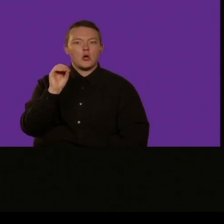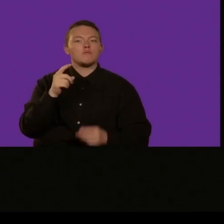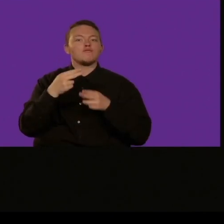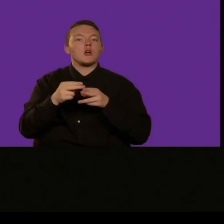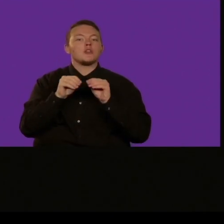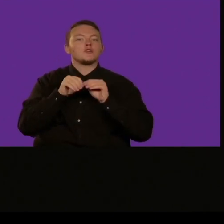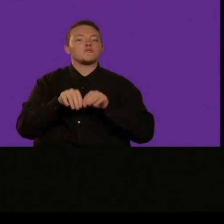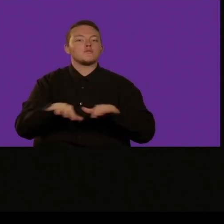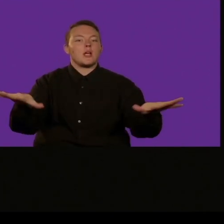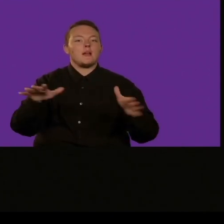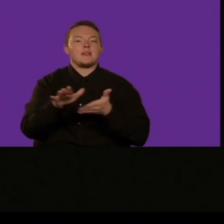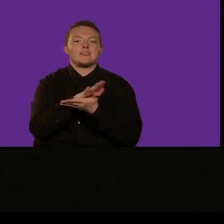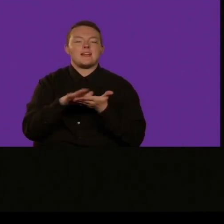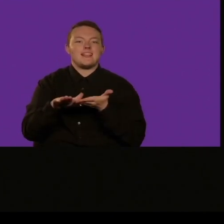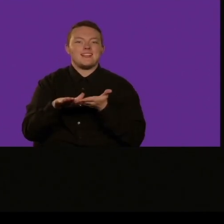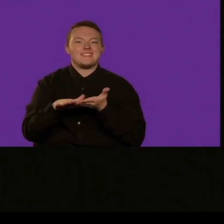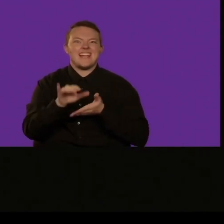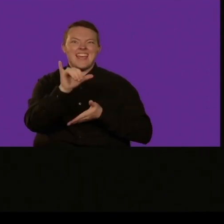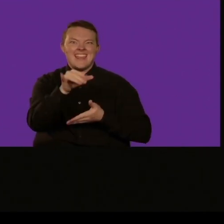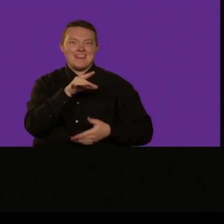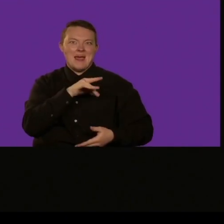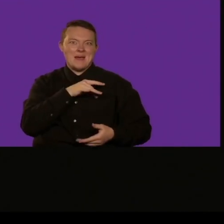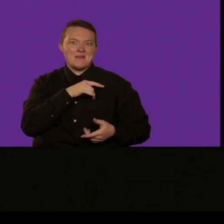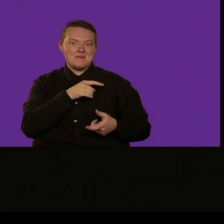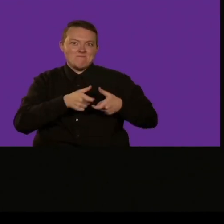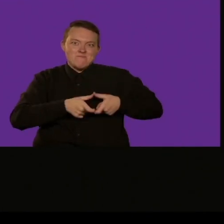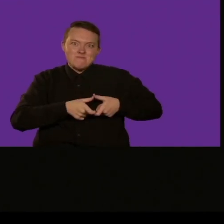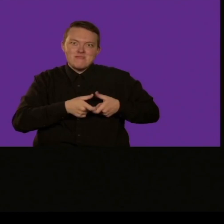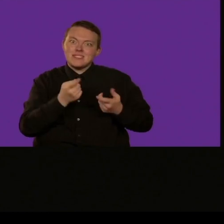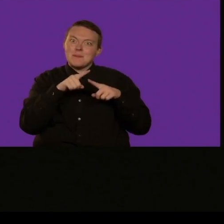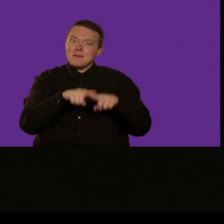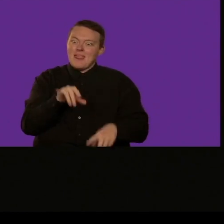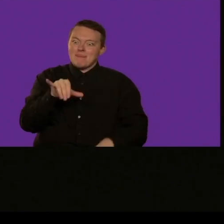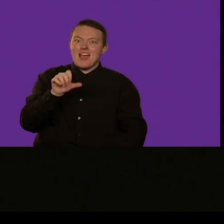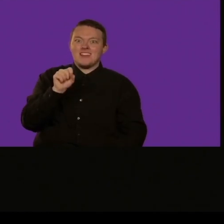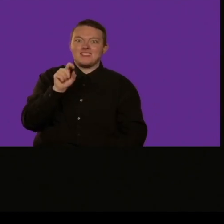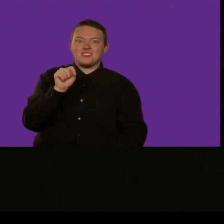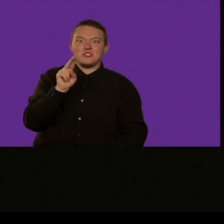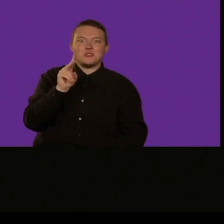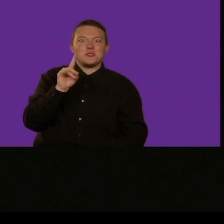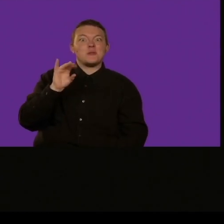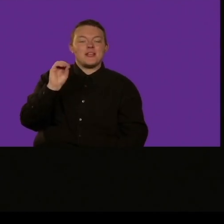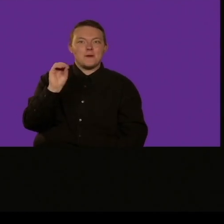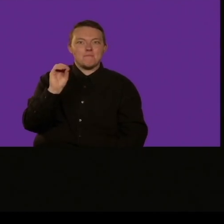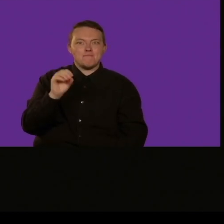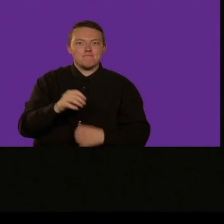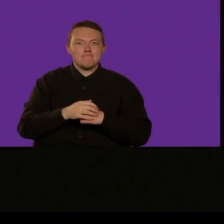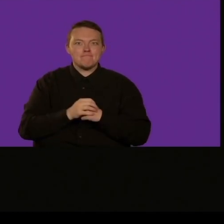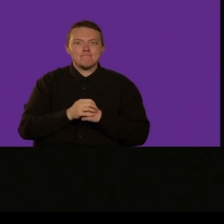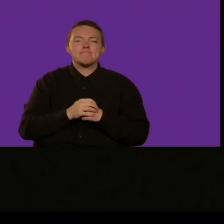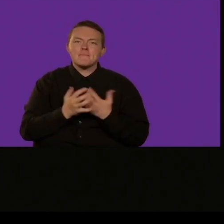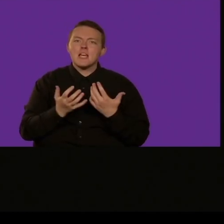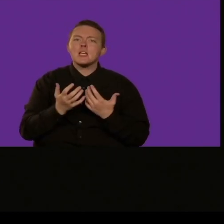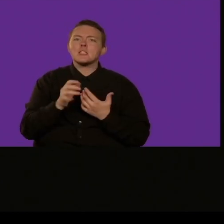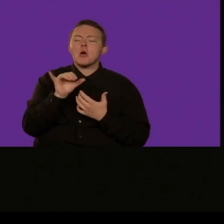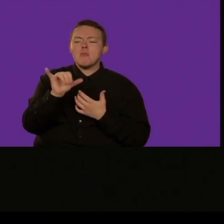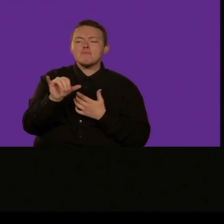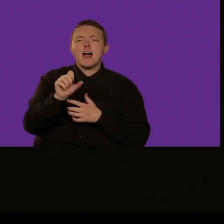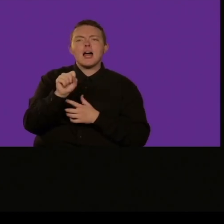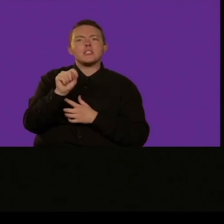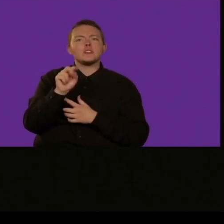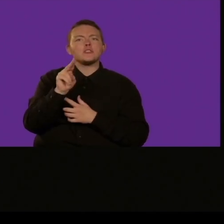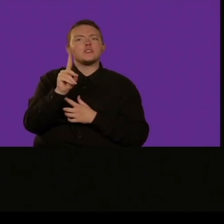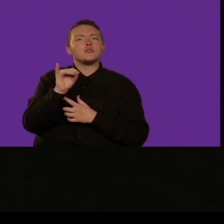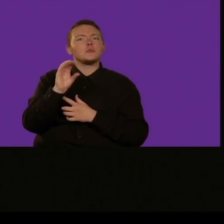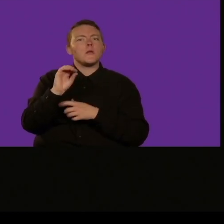abbiamo fatto con molti progetti con giovani intorno al mondo abbiamo potuto condividere la loro la sua idea